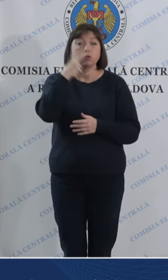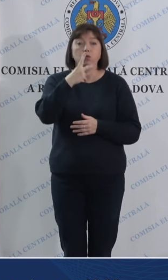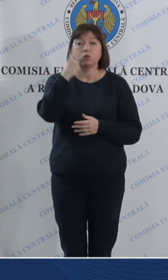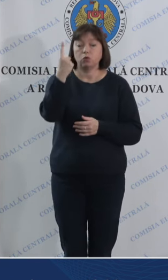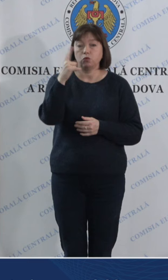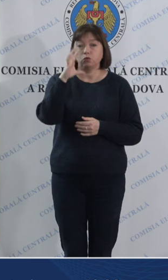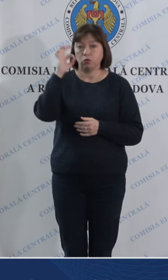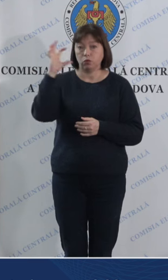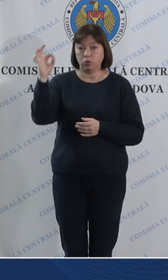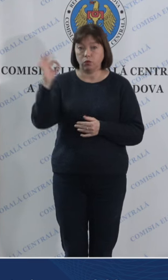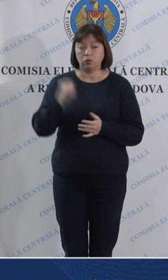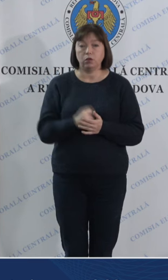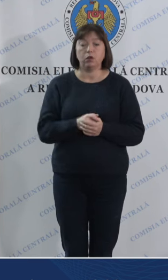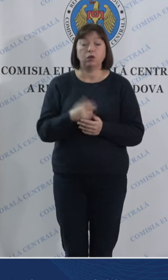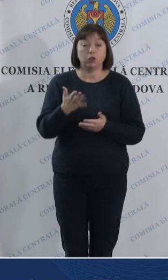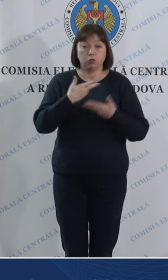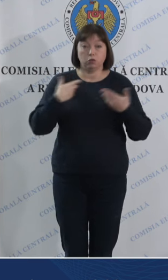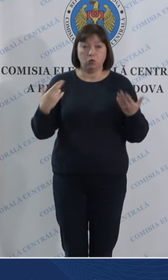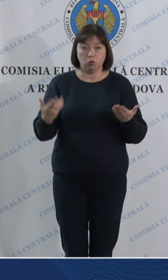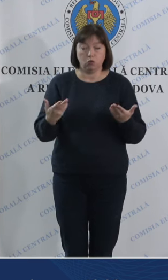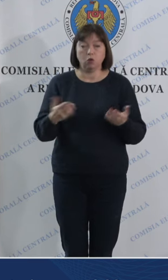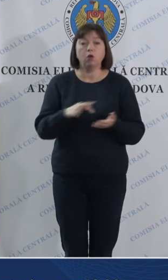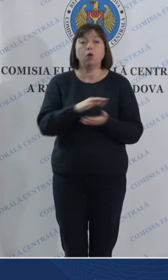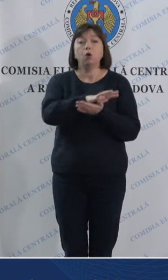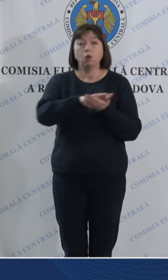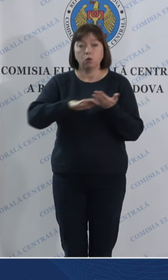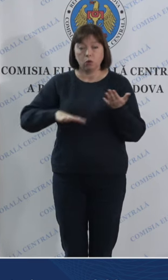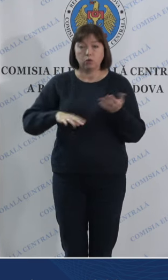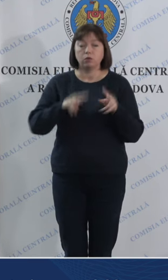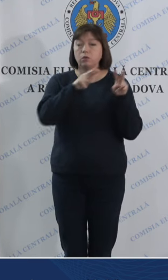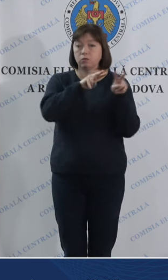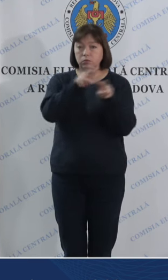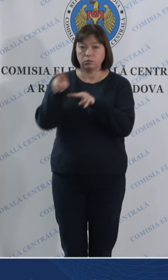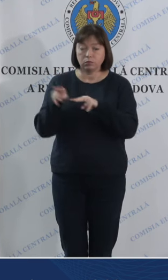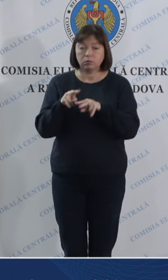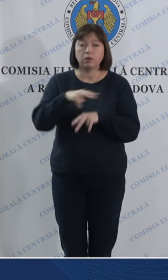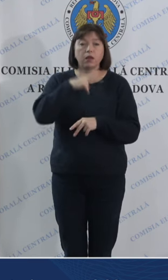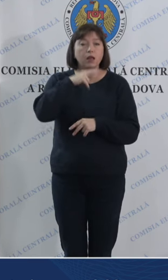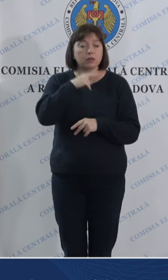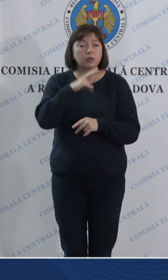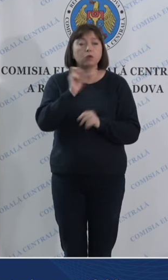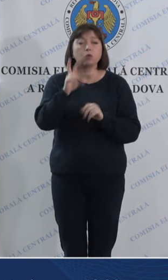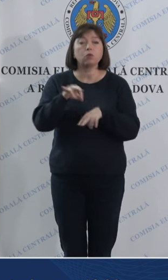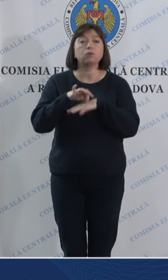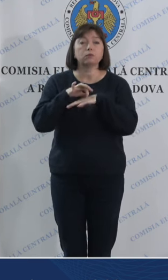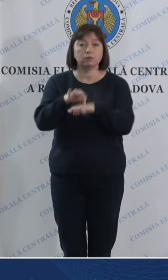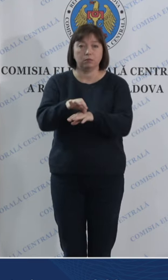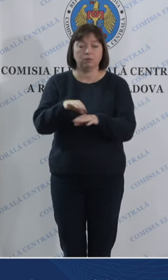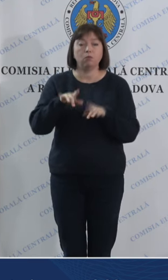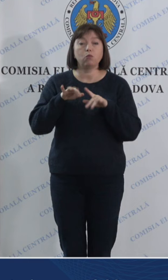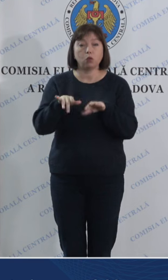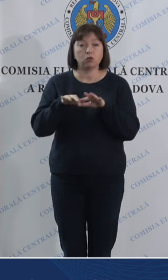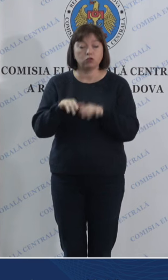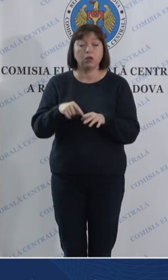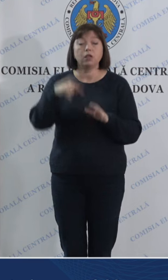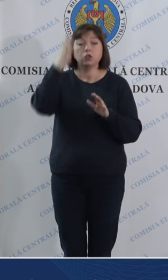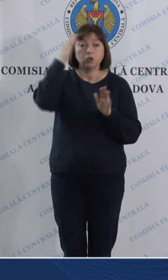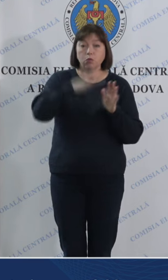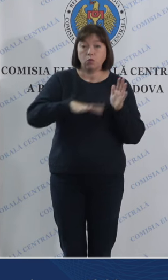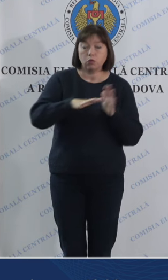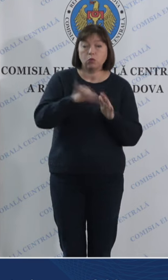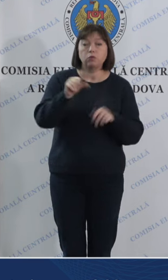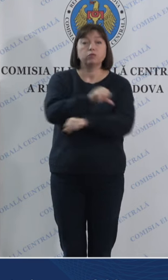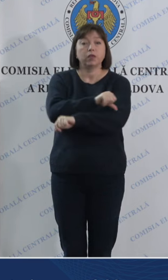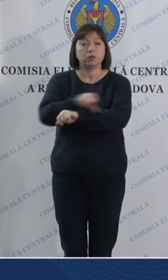.00 iar noi continuăm să monitorizăm atent desfășurarea procesului atât în țară cât și